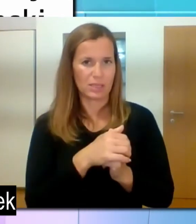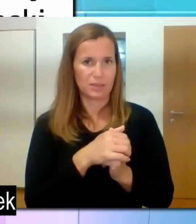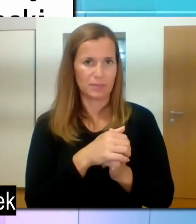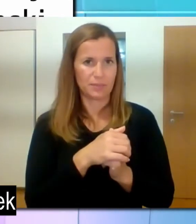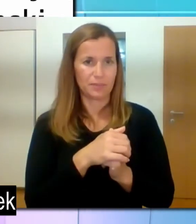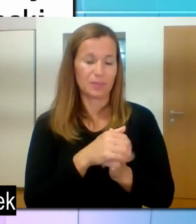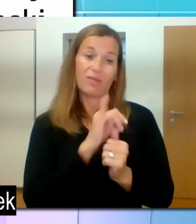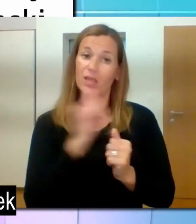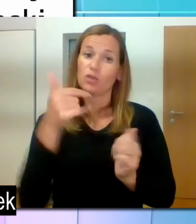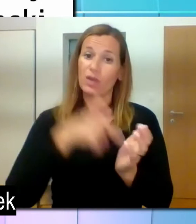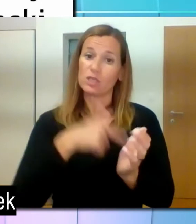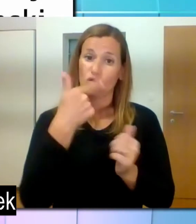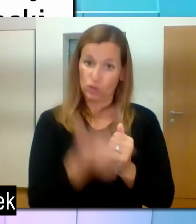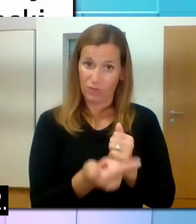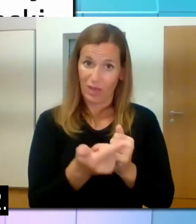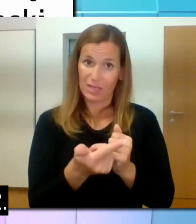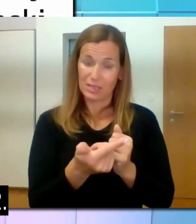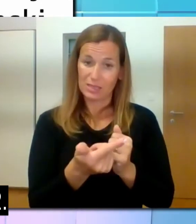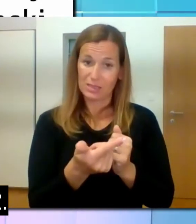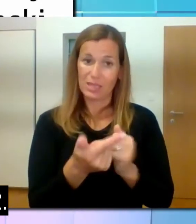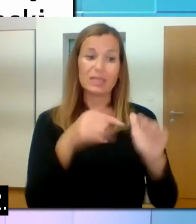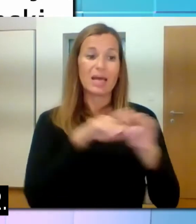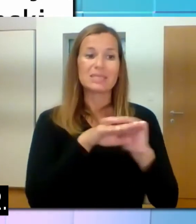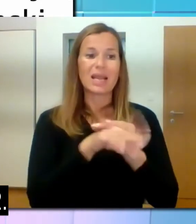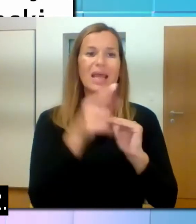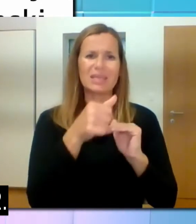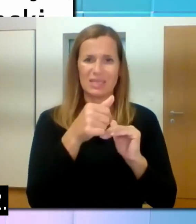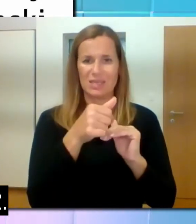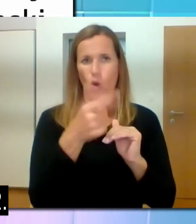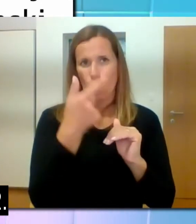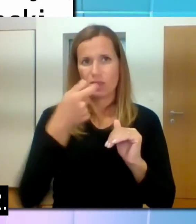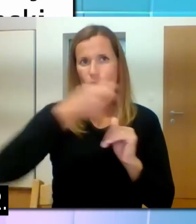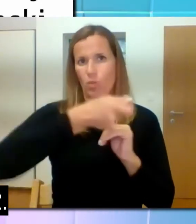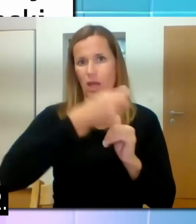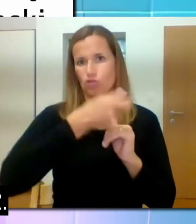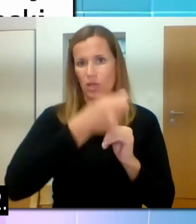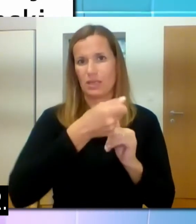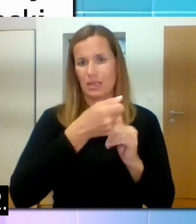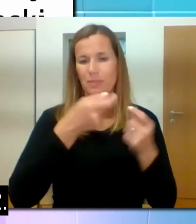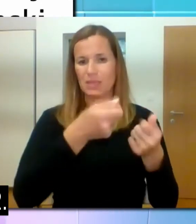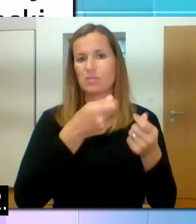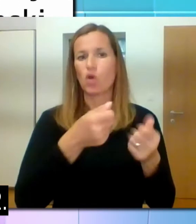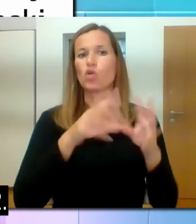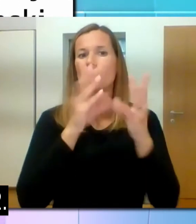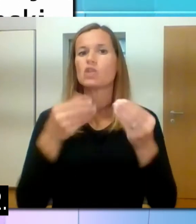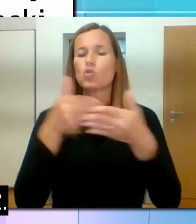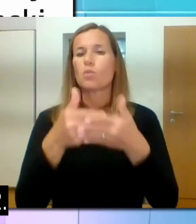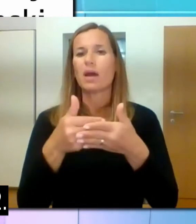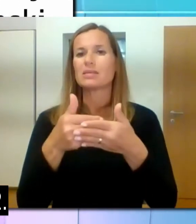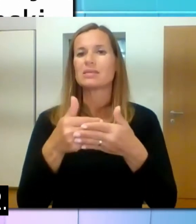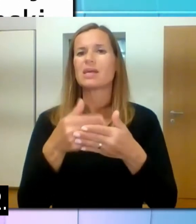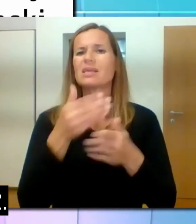zamudnimi obrestmi uresničil prihodek v višini nekaj več kot 34 milijonov, oziroma